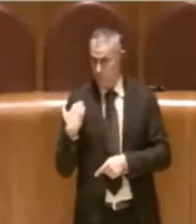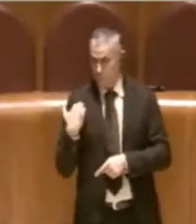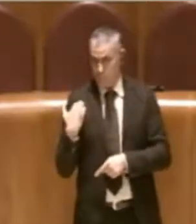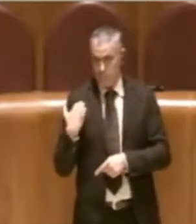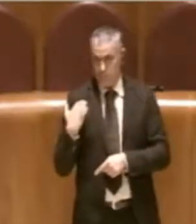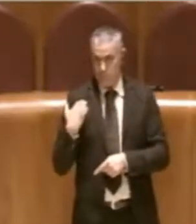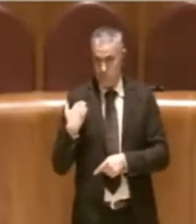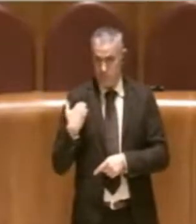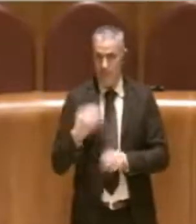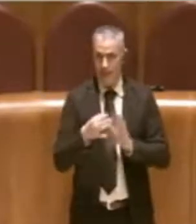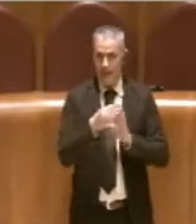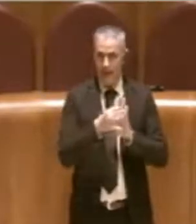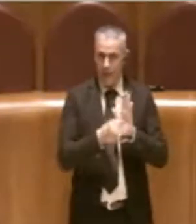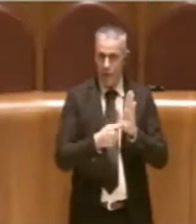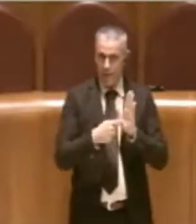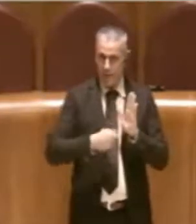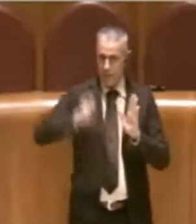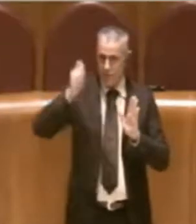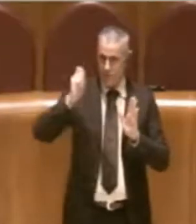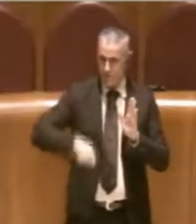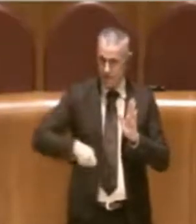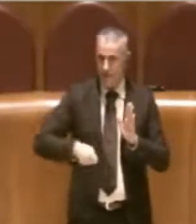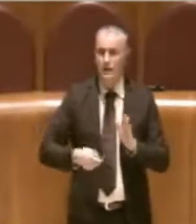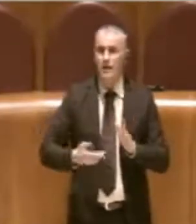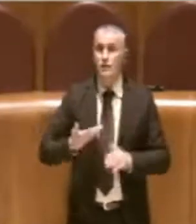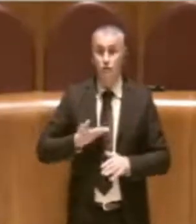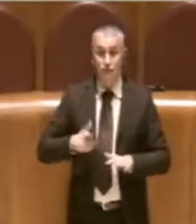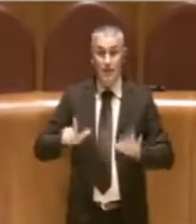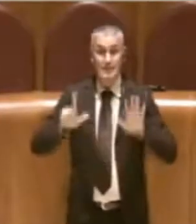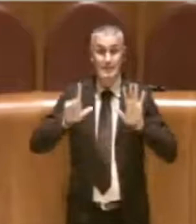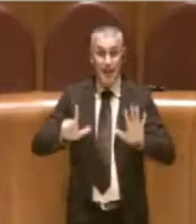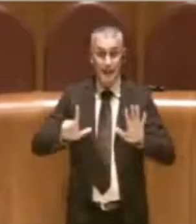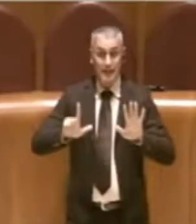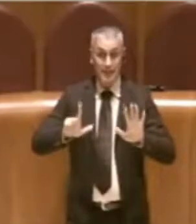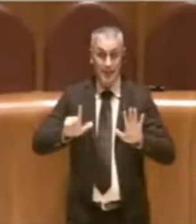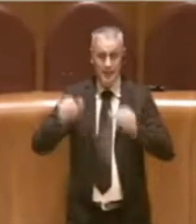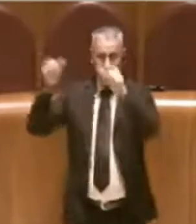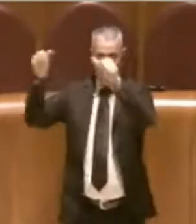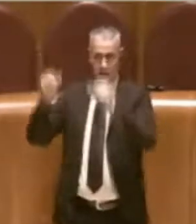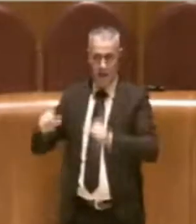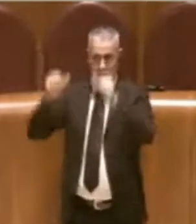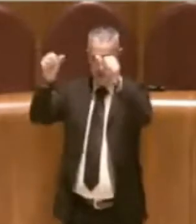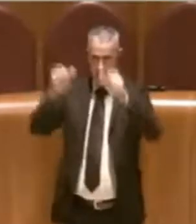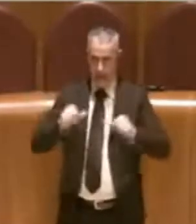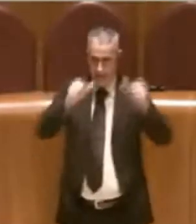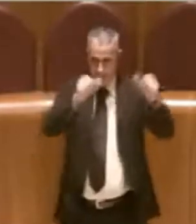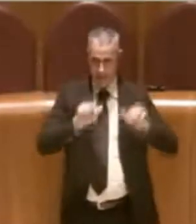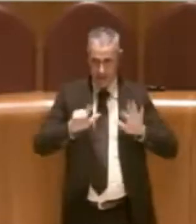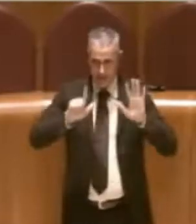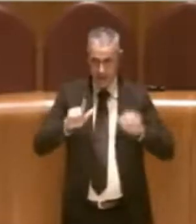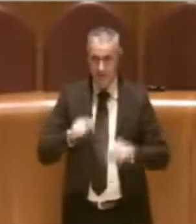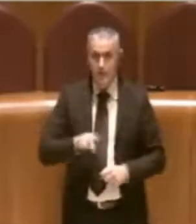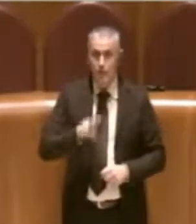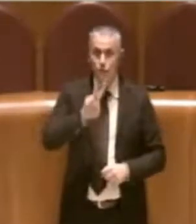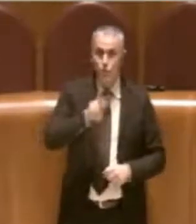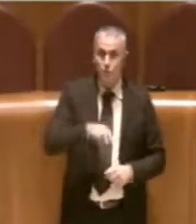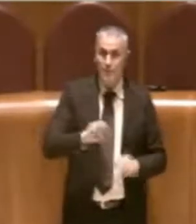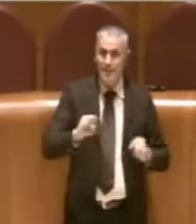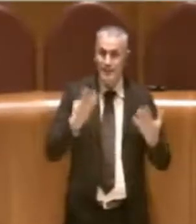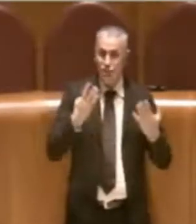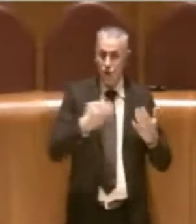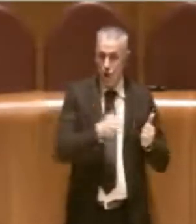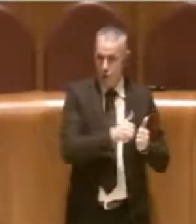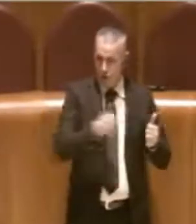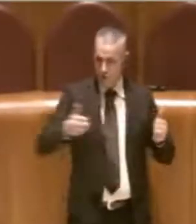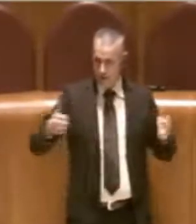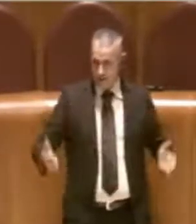il regolamento è entrato in vigore, sette bandi. Sono nel 2019 cinque e vorrei ricordare